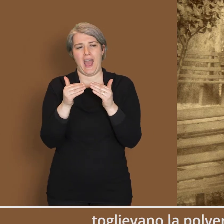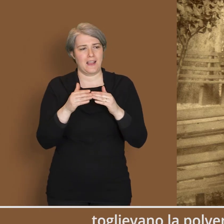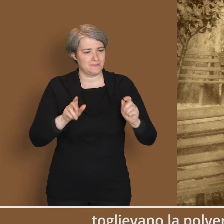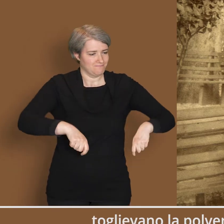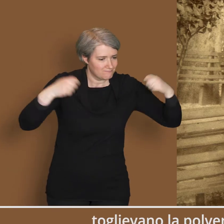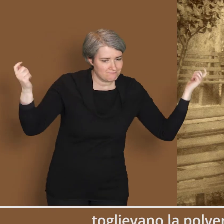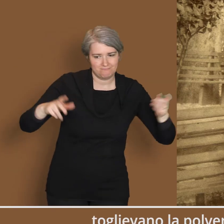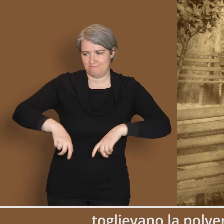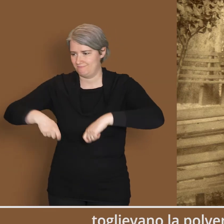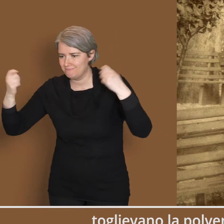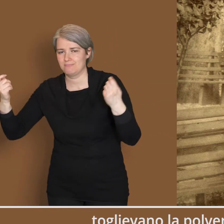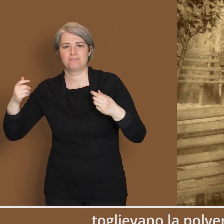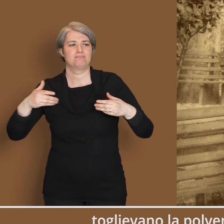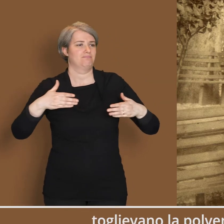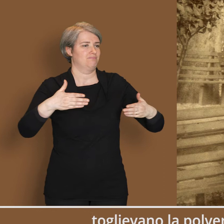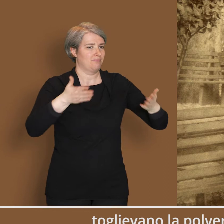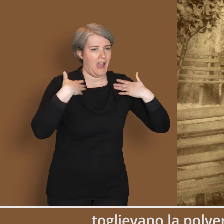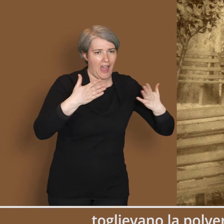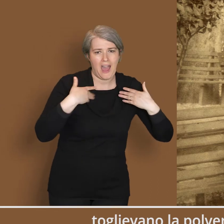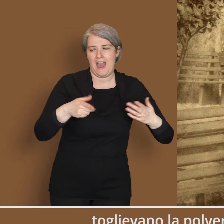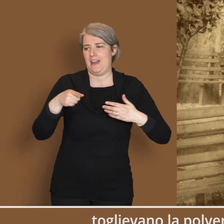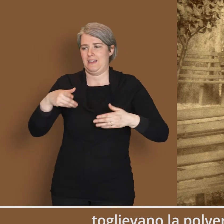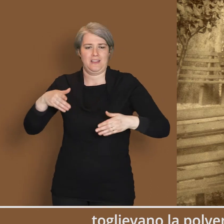sbattevano i materassi, riempivano la dispensa.